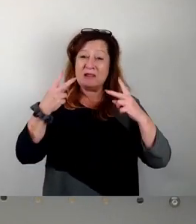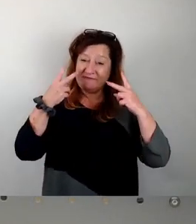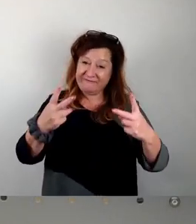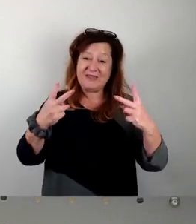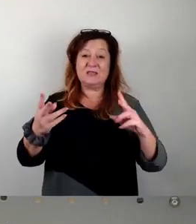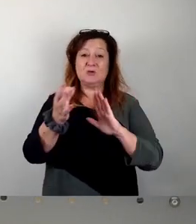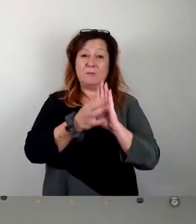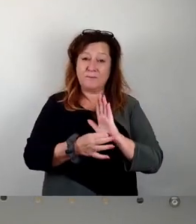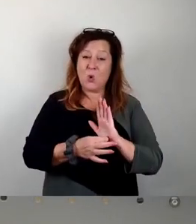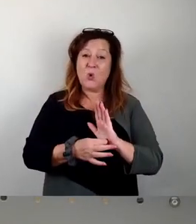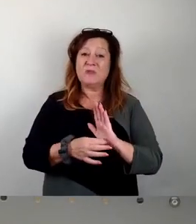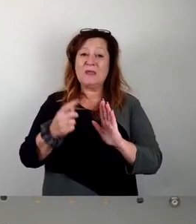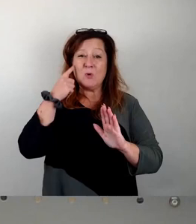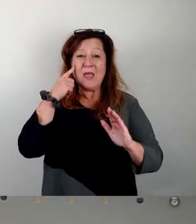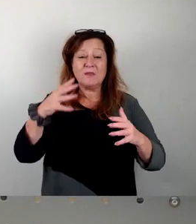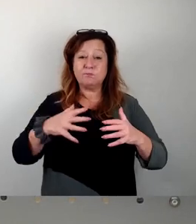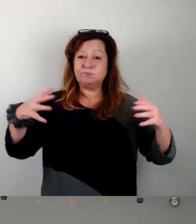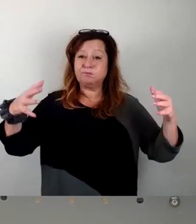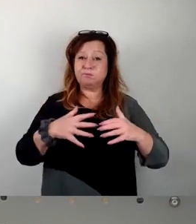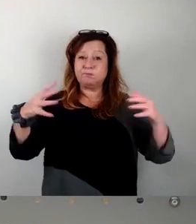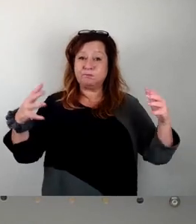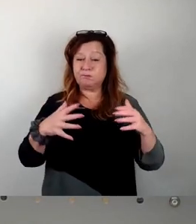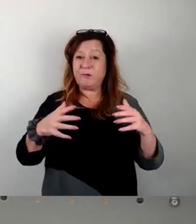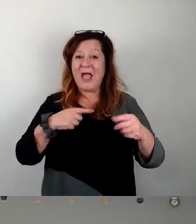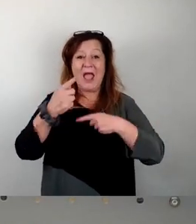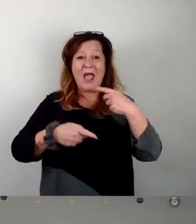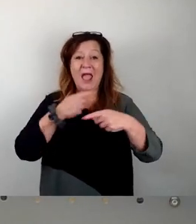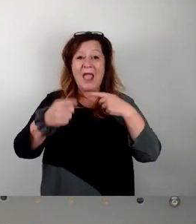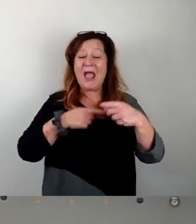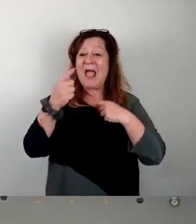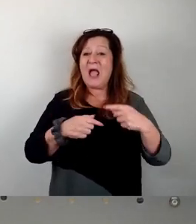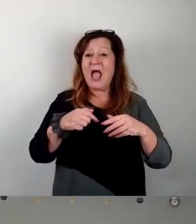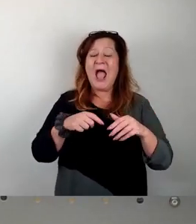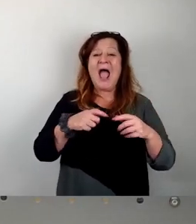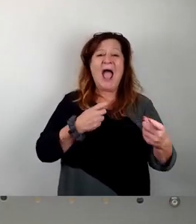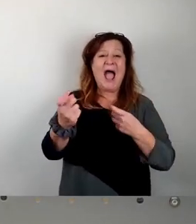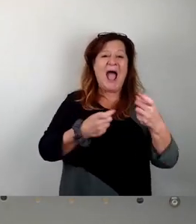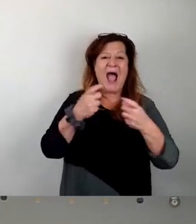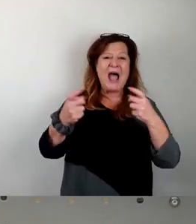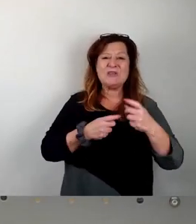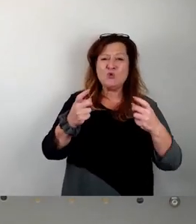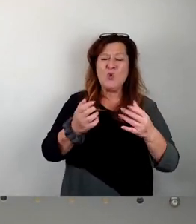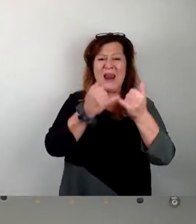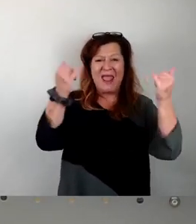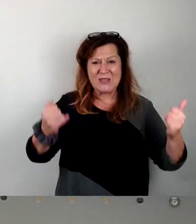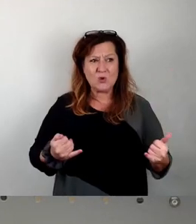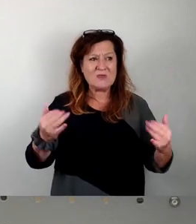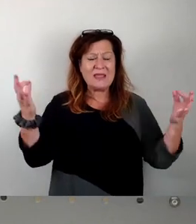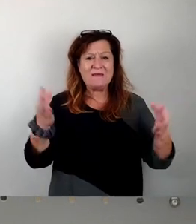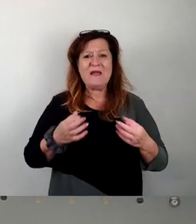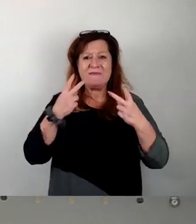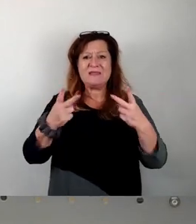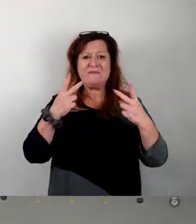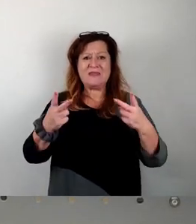losgelösten, dynamisch enthemmt entwickelnden Asylindustrie immer dringlicher wird, in öffentlicher Sitzung hier